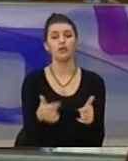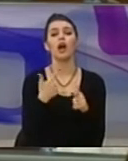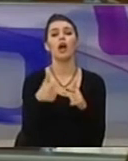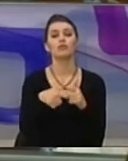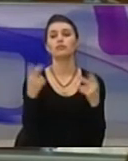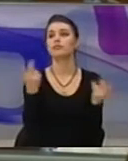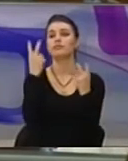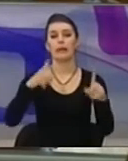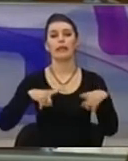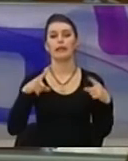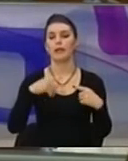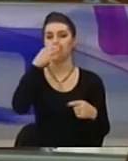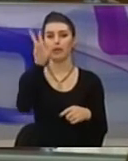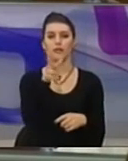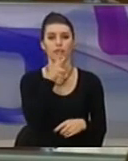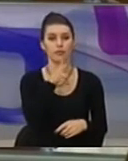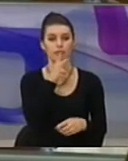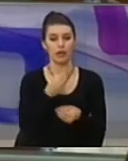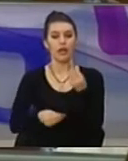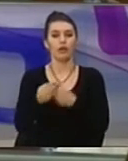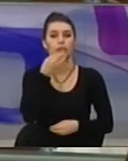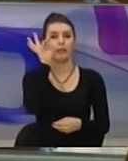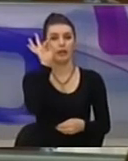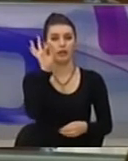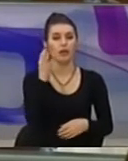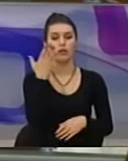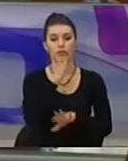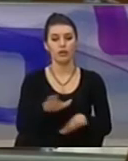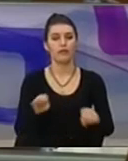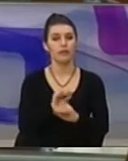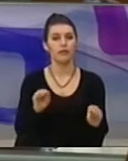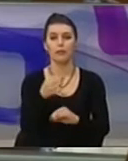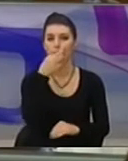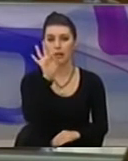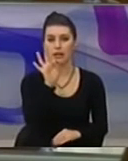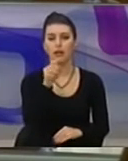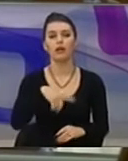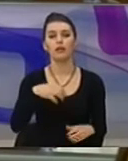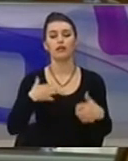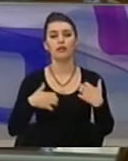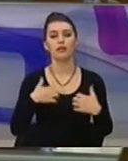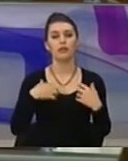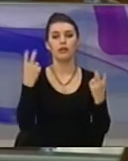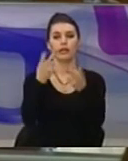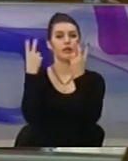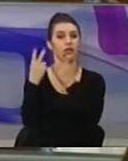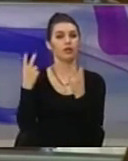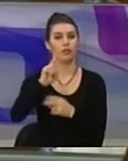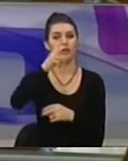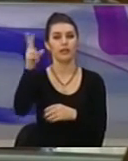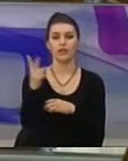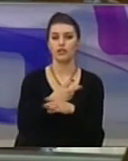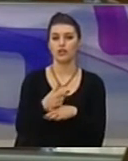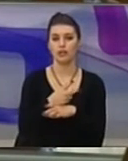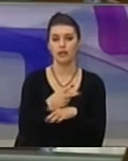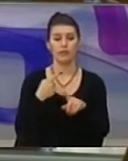dinjitetshme, për një jet më të mirë ekonomike, për një shkolem më të mirë feltë në kërkem të të gjitha këtyre dhe shumë